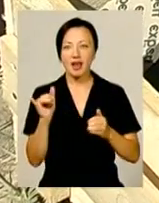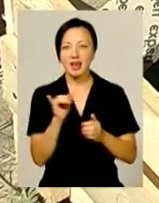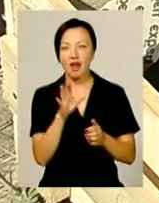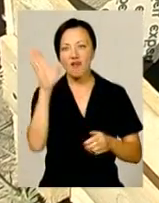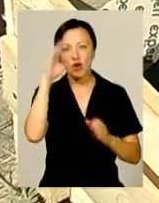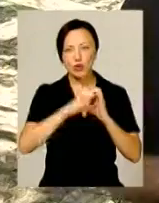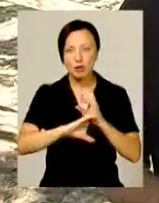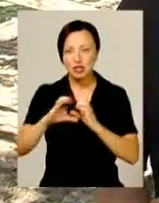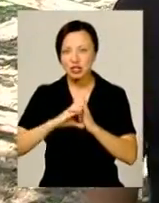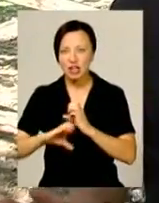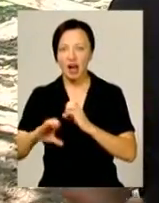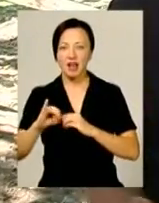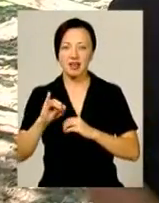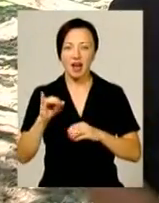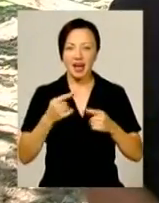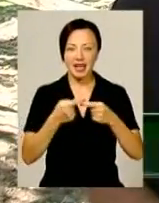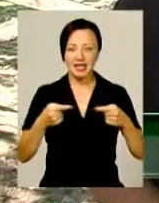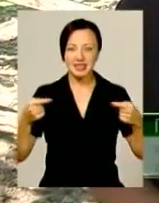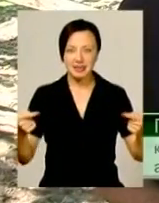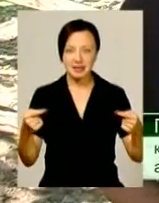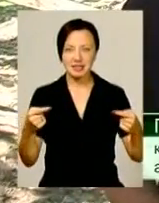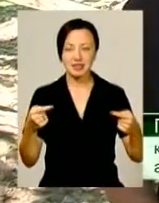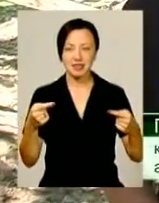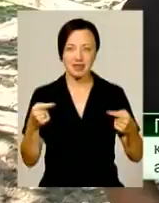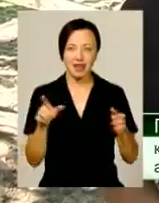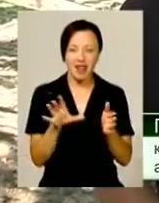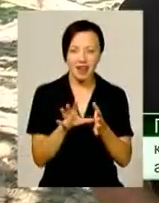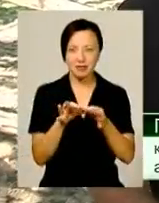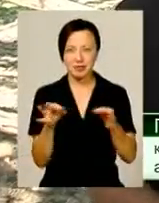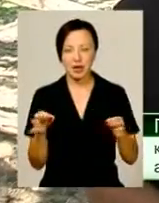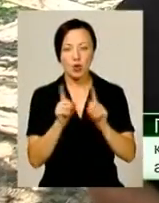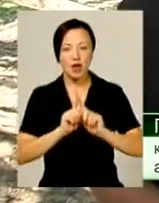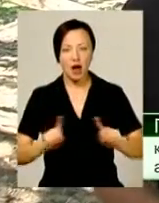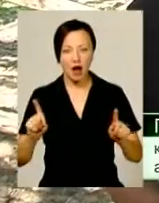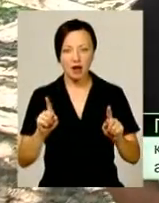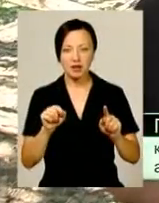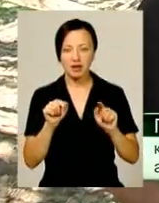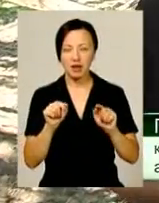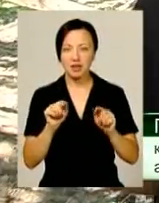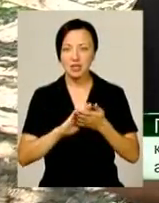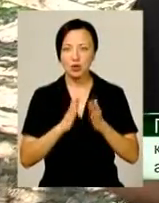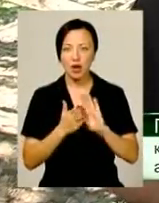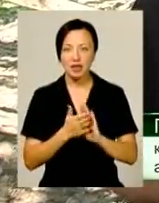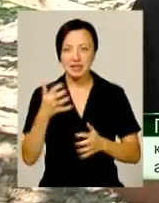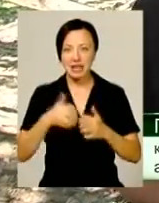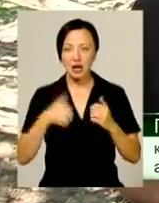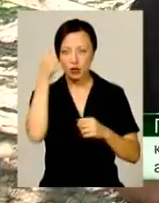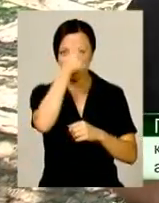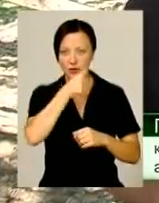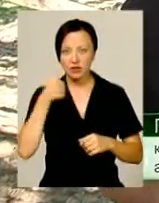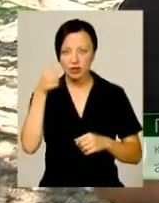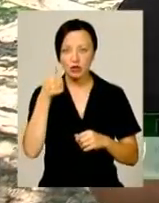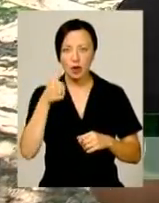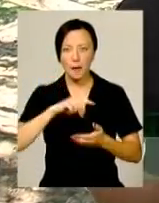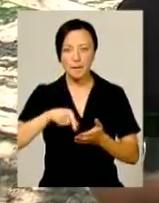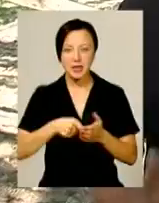водопостачання. Це унікальна ситуація для середньовічного міста, що тут зберігаються шари, яким 6 тисяч